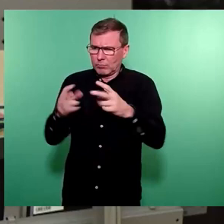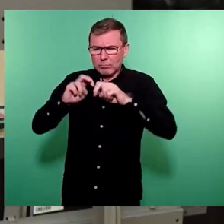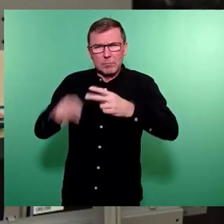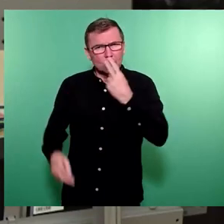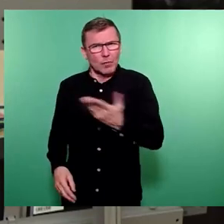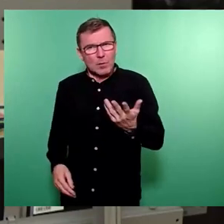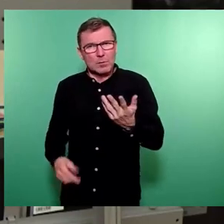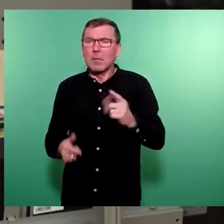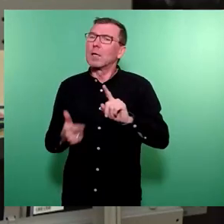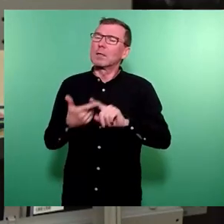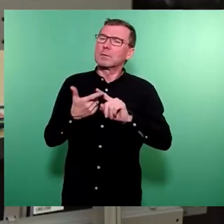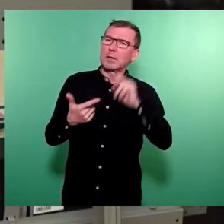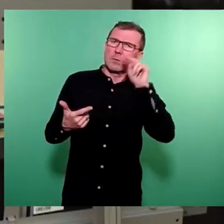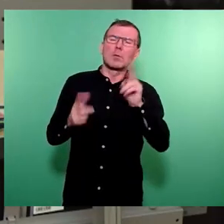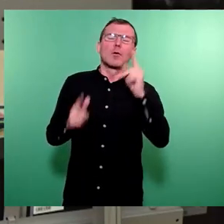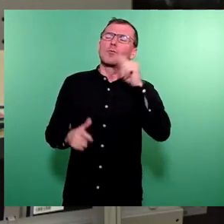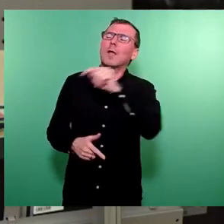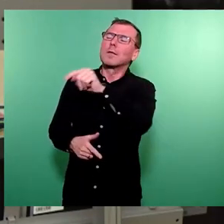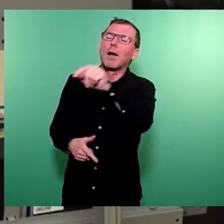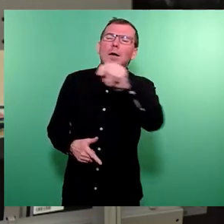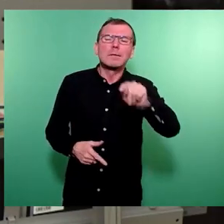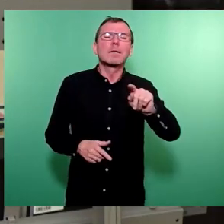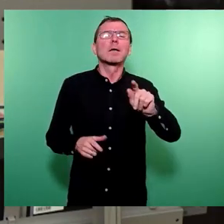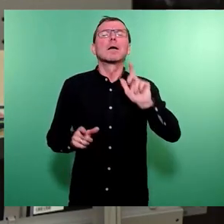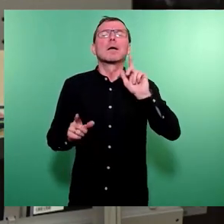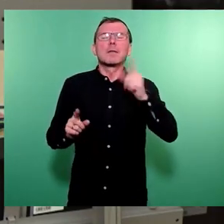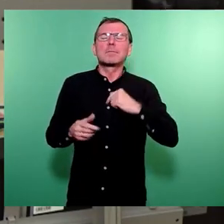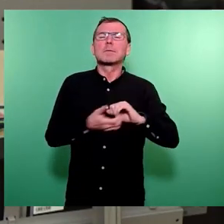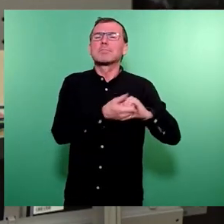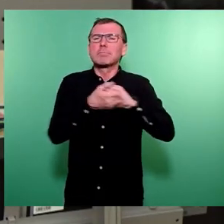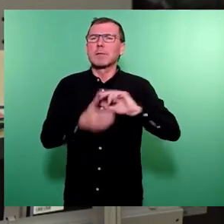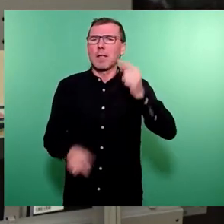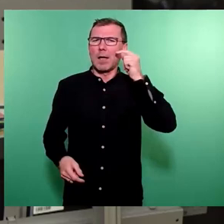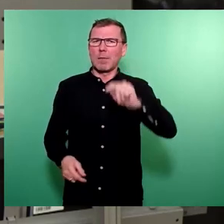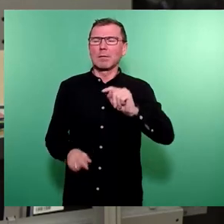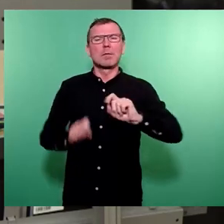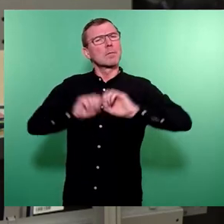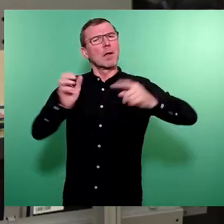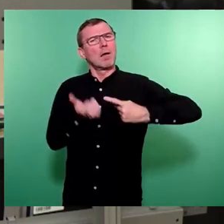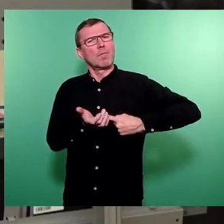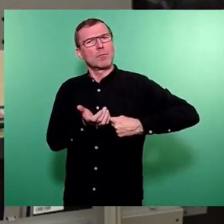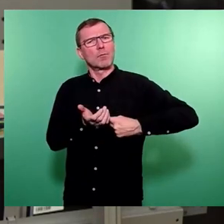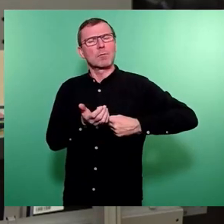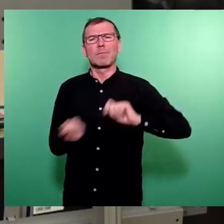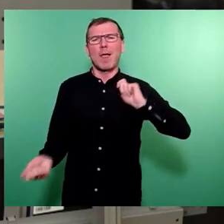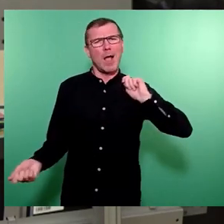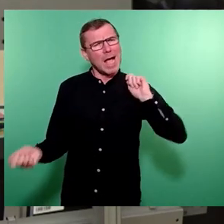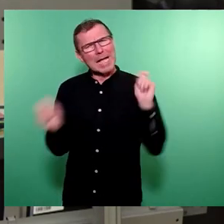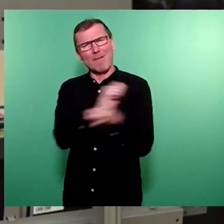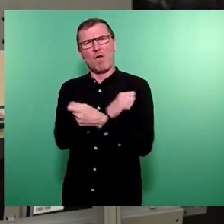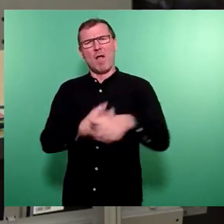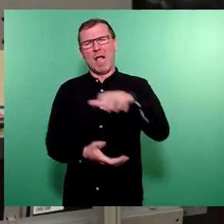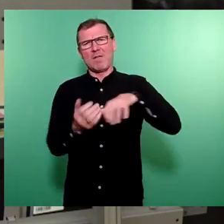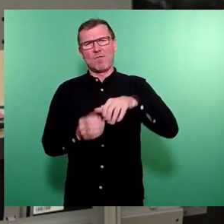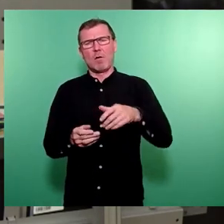aus meiner Sicht, ich weiß, da gibt es im Stadtrat auch eine Dissens dazu, auch die klare Forderung an Reformen und Korrekturen bei den